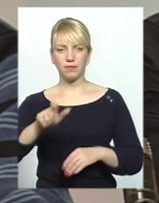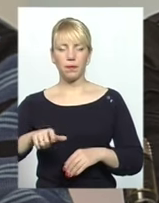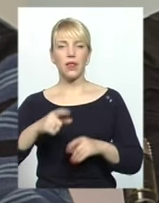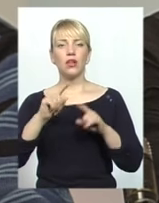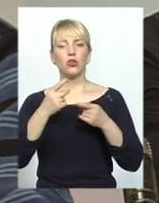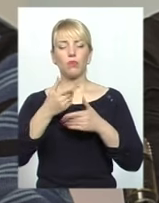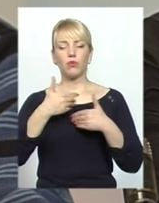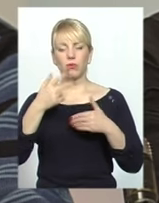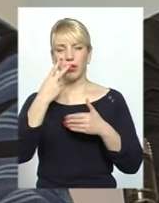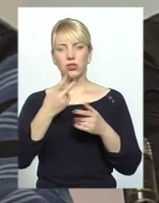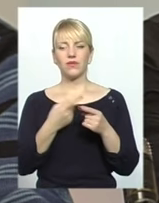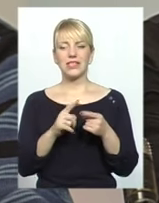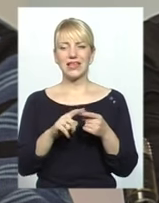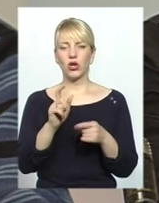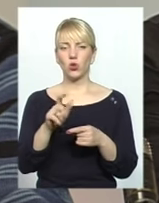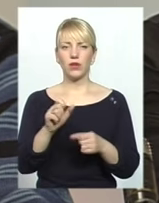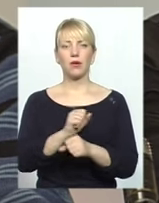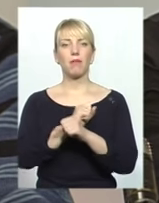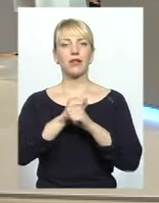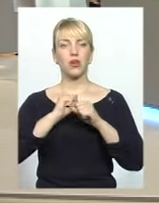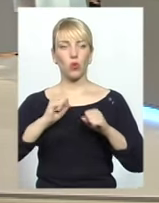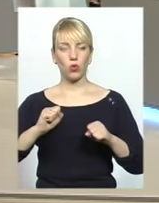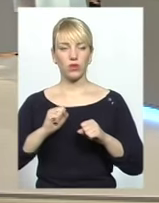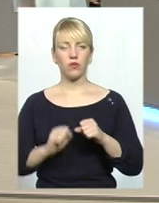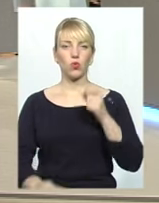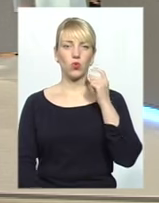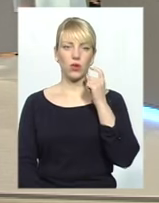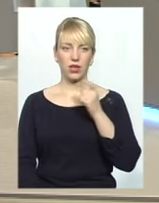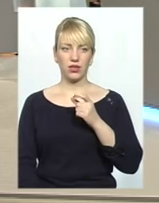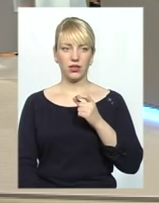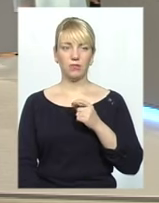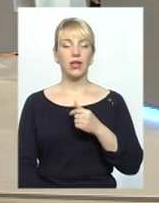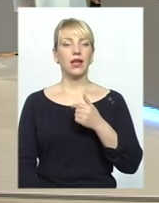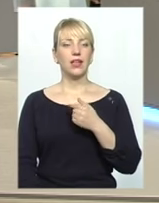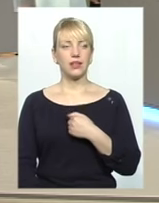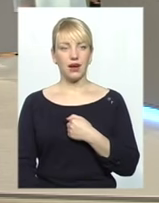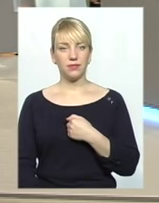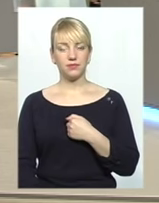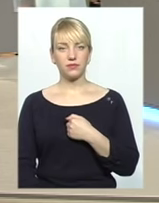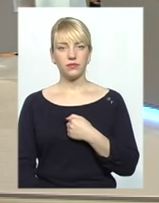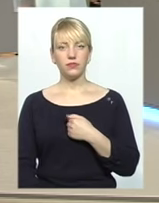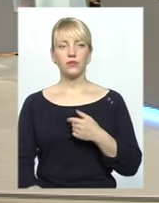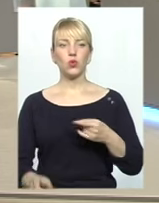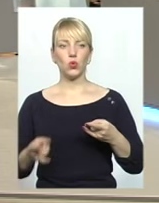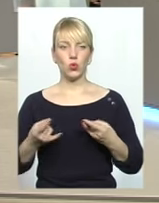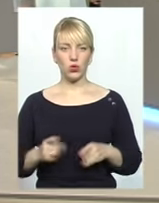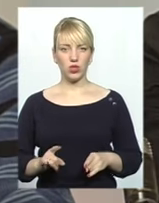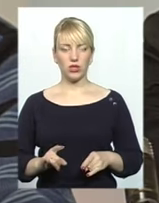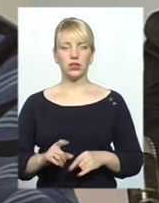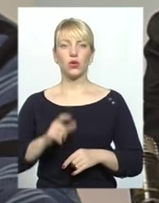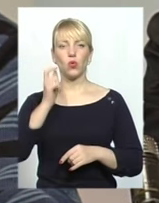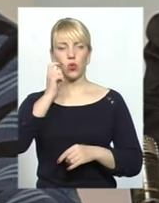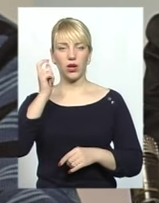патріотів цієї країни. Я уроженець України,